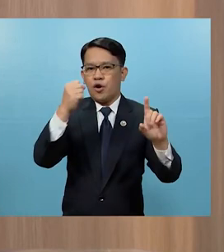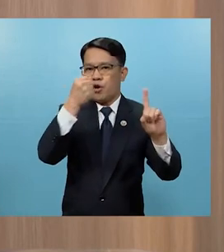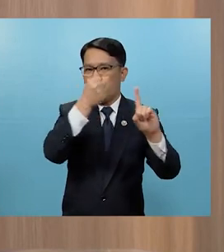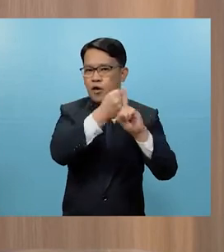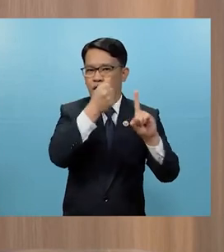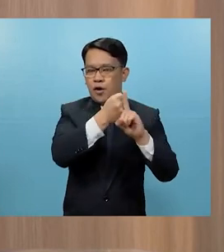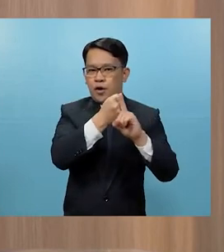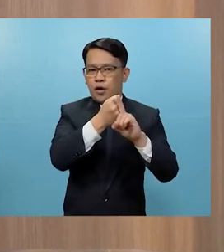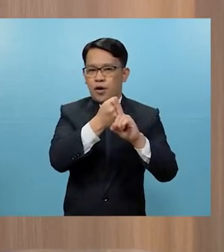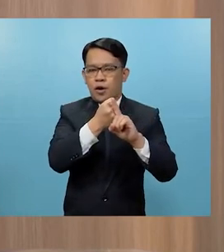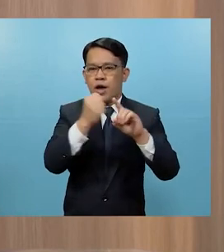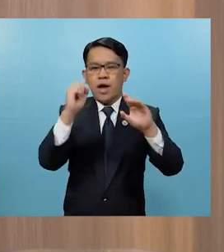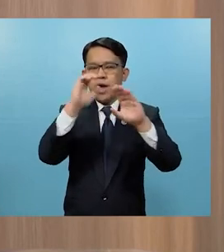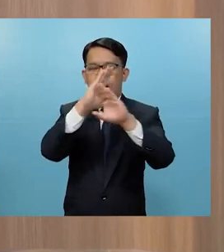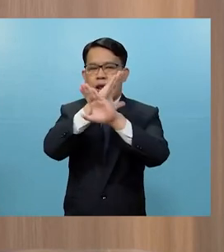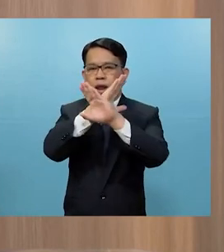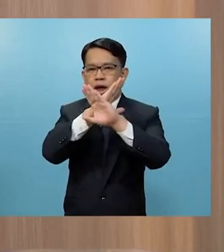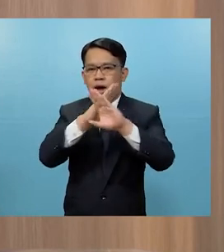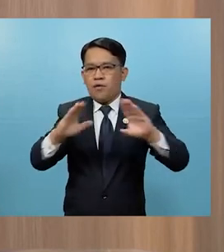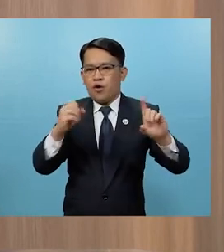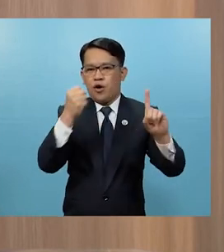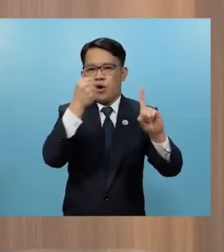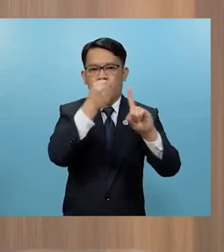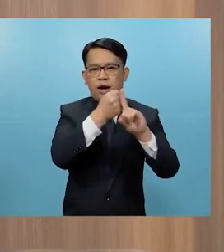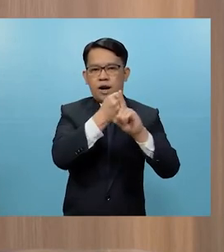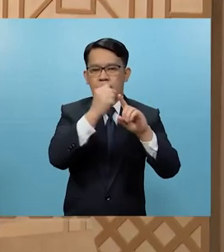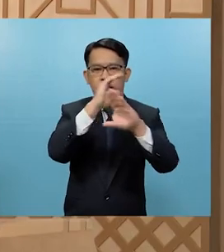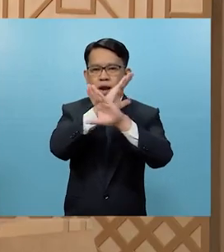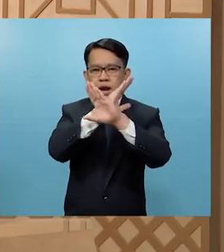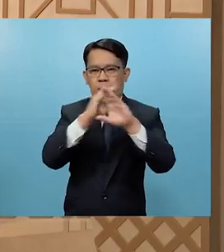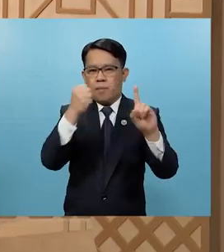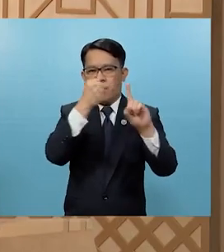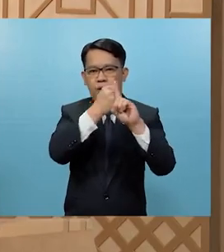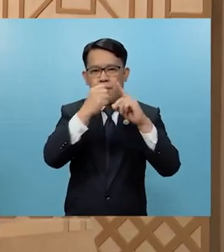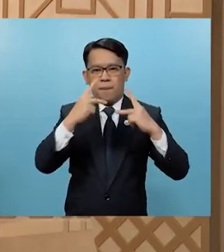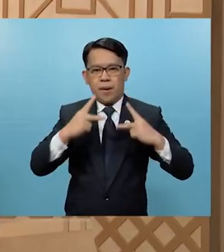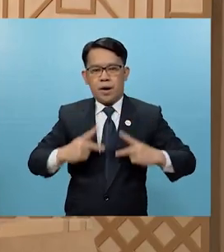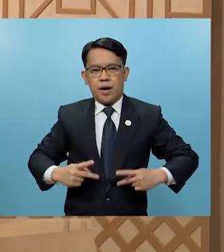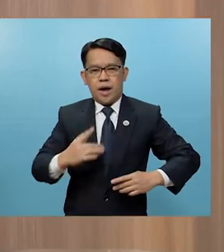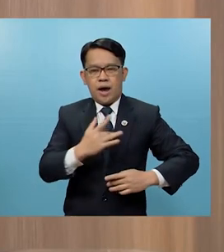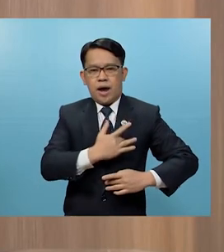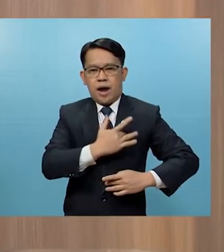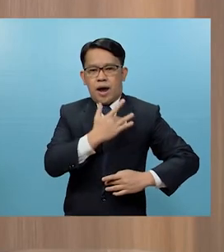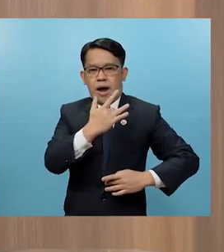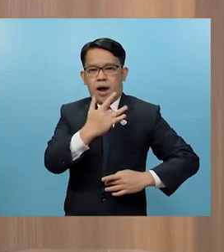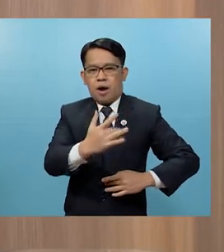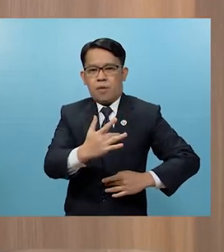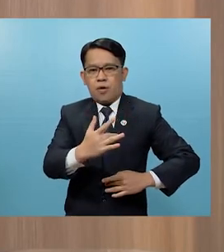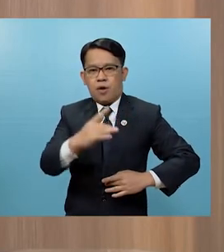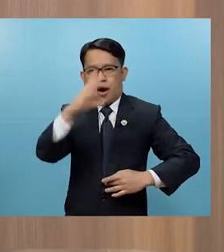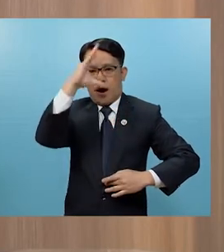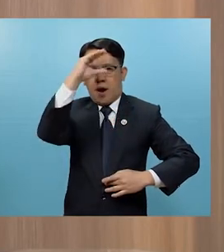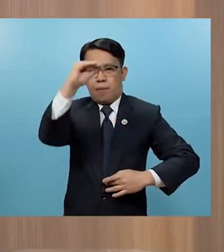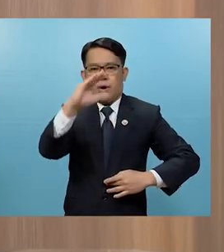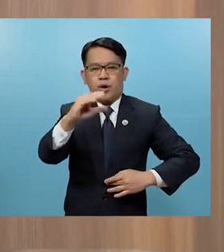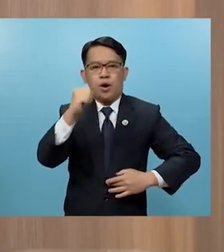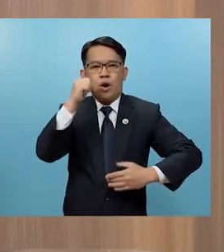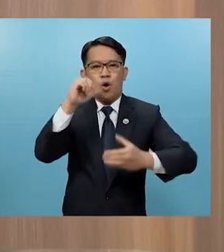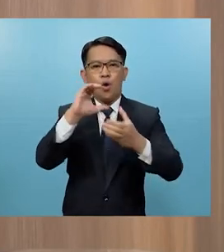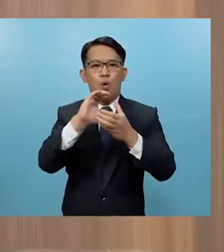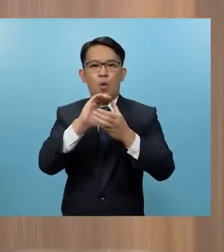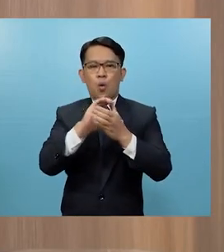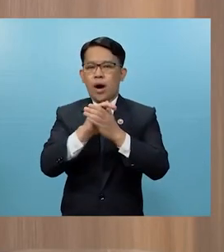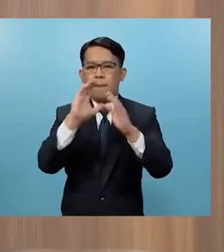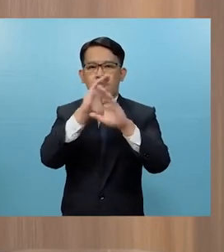Kaya hindi po dapat na sinasaktan physically at emotionally ng mga lalaki ang kanilang asawa